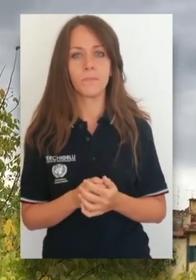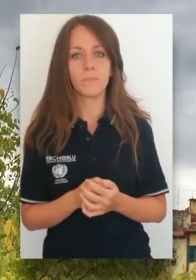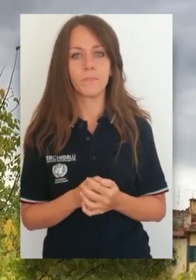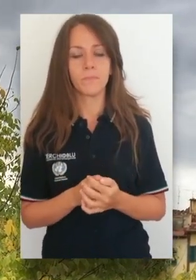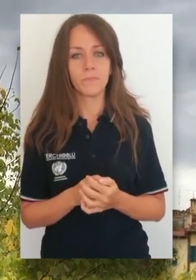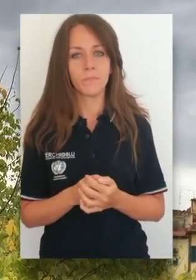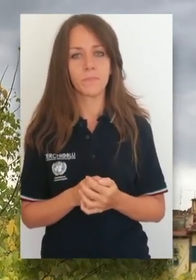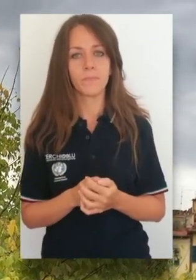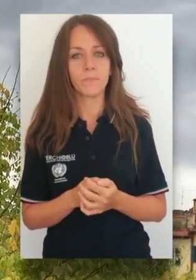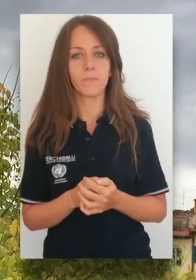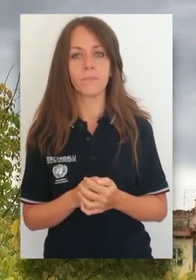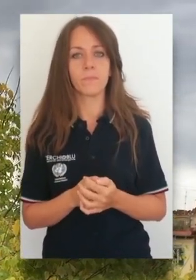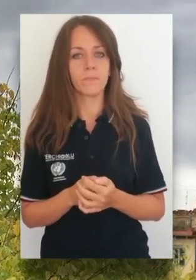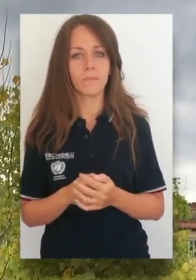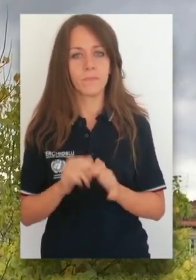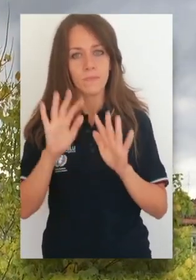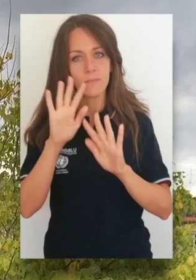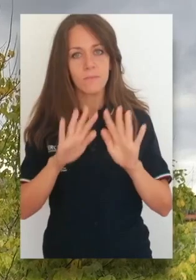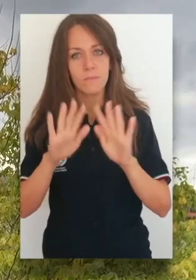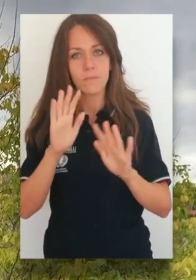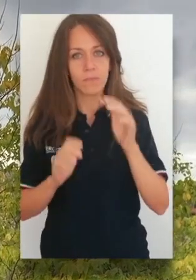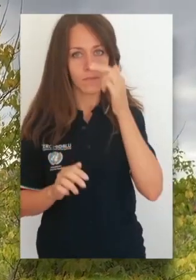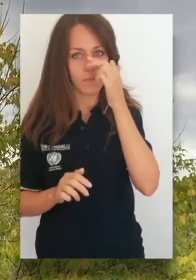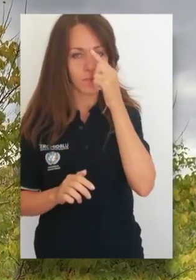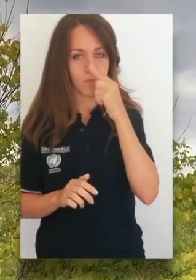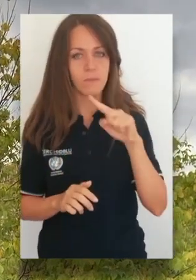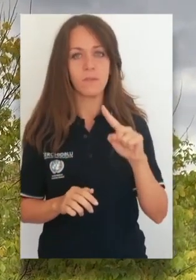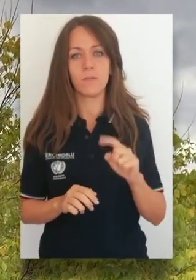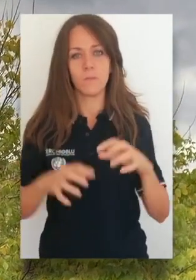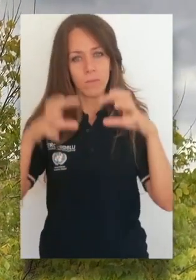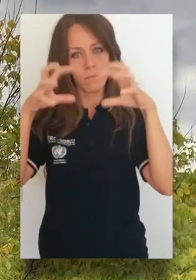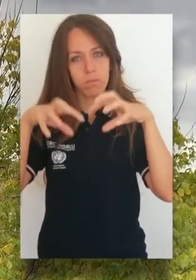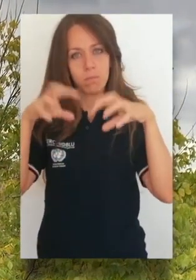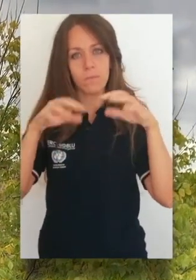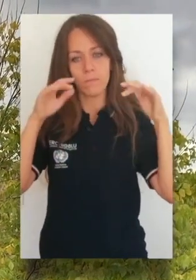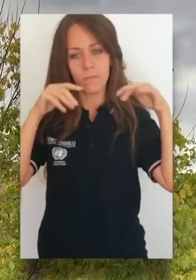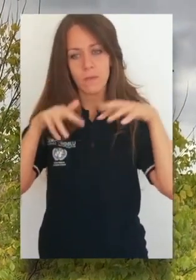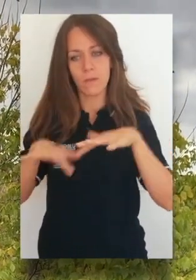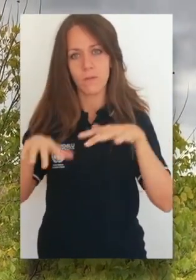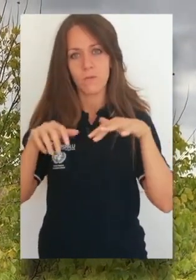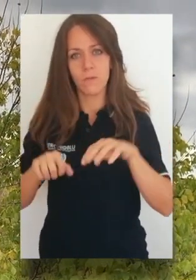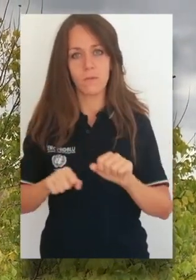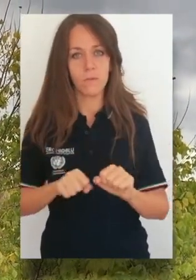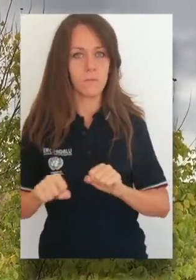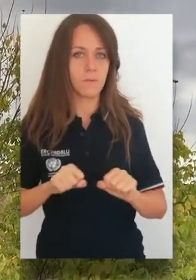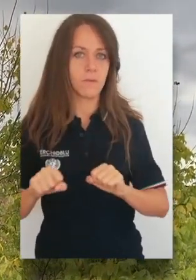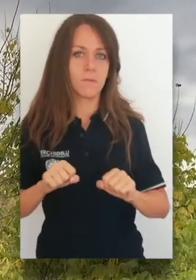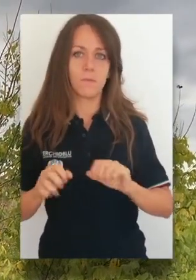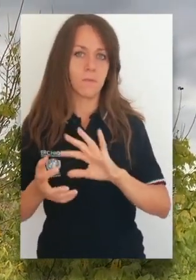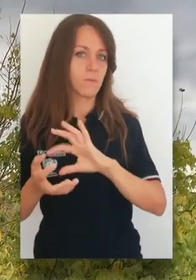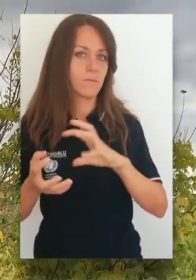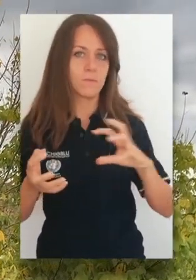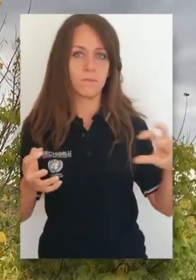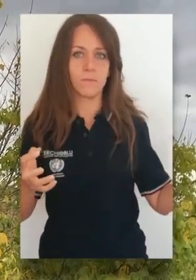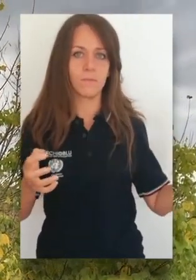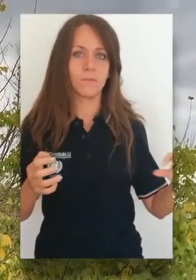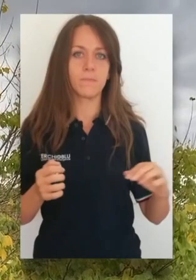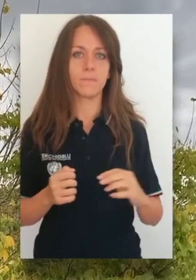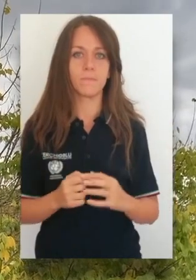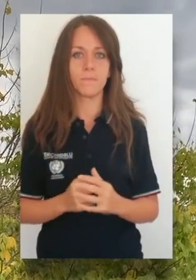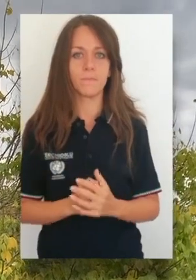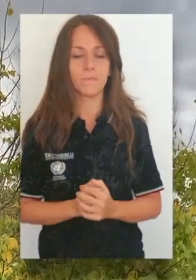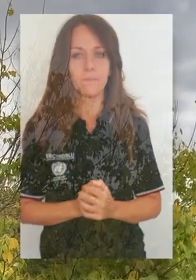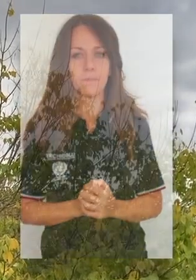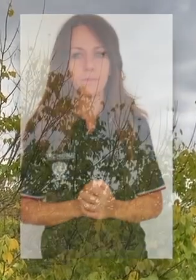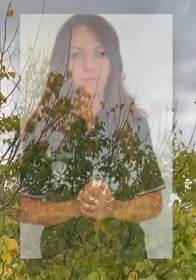meglio durante un rischio idrogeologico, una calamità, un disastro naturale o